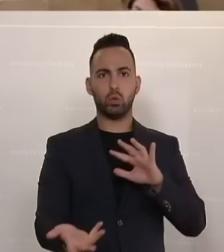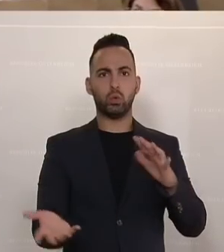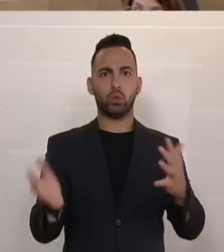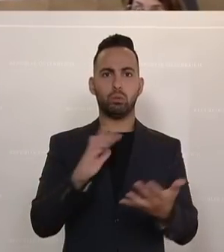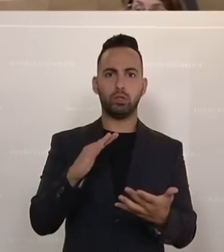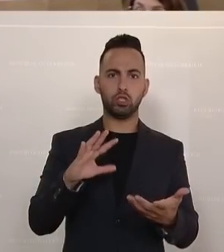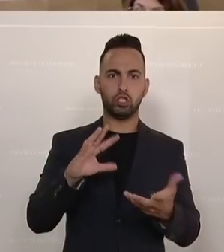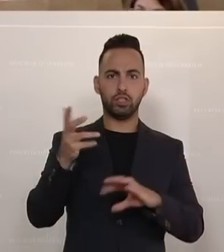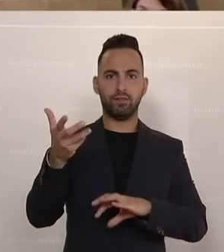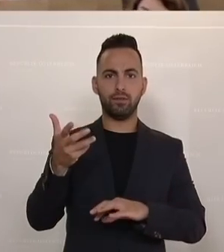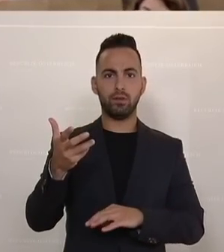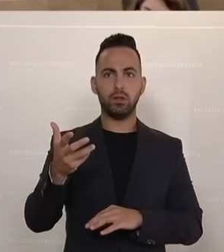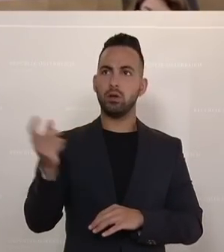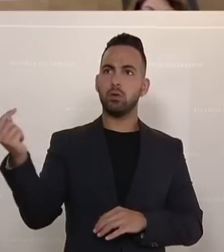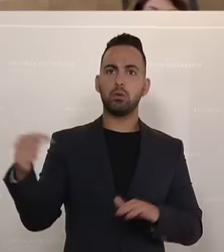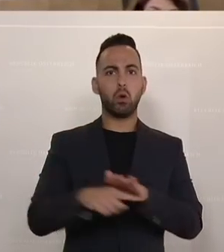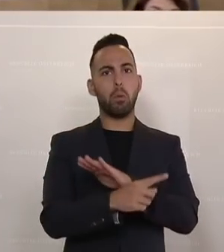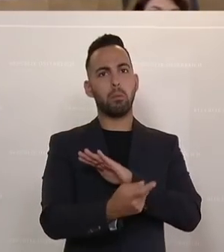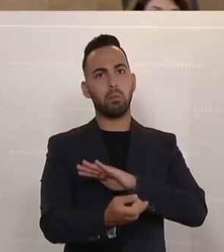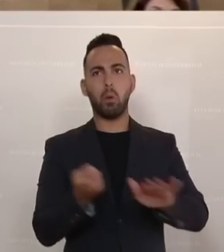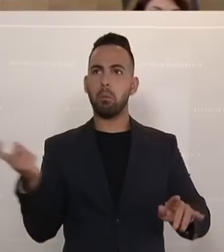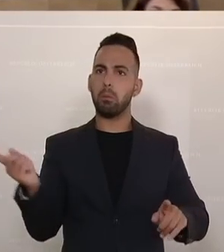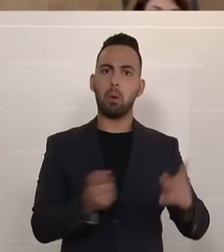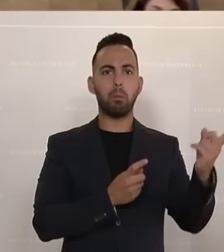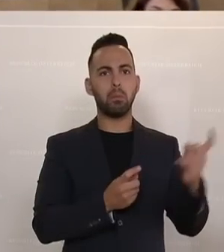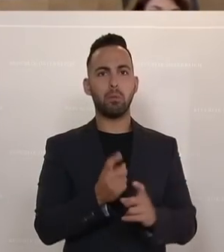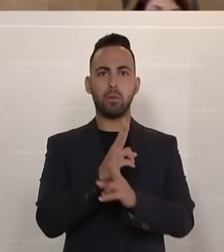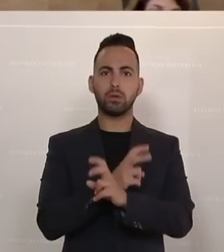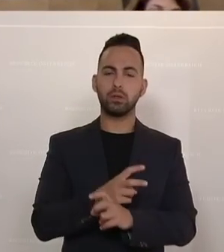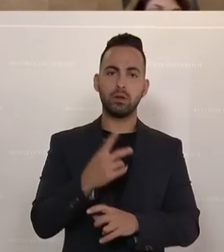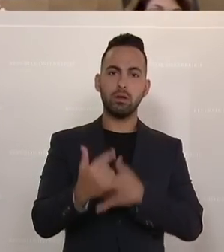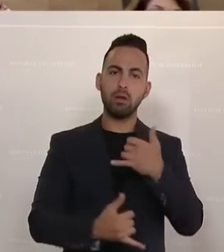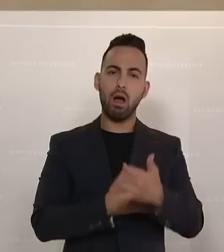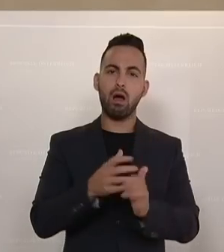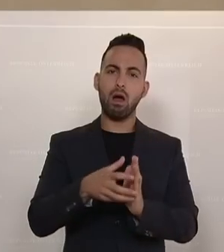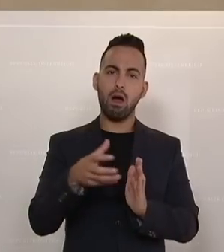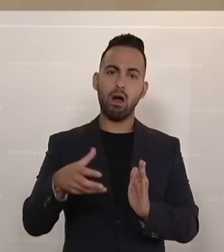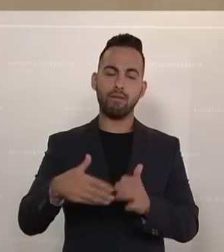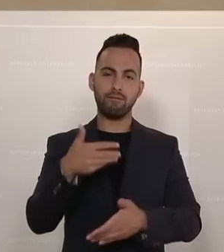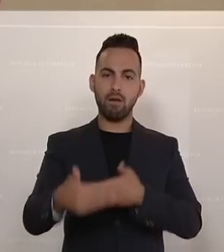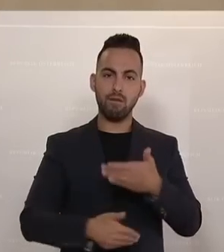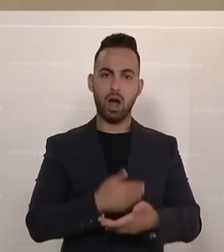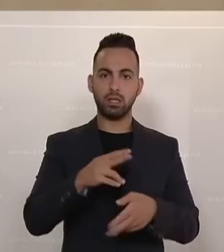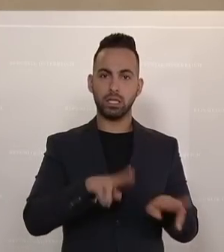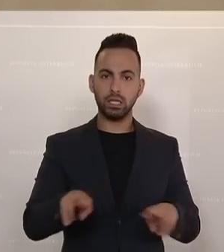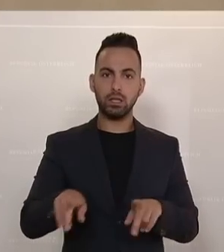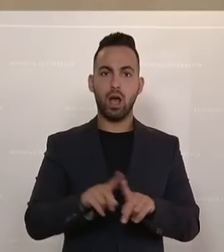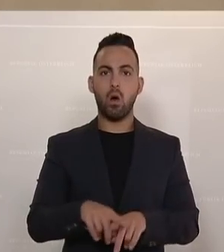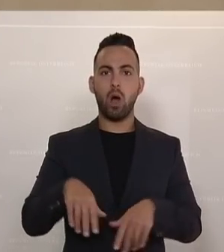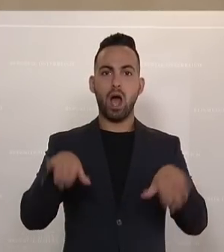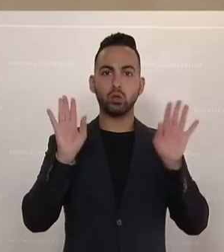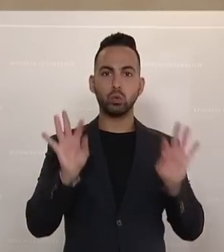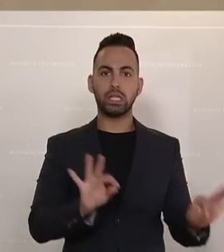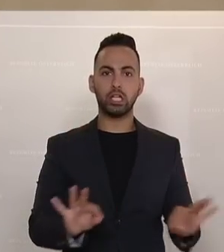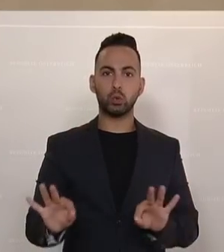gegangen. Es gehen alle ein und aus bei uns. Wir haben nach wie vor die jahrelangen Verfahren. Wir haben die Asylindustrie, die